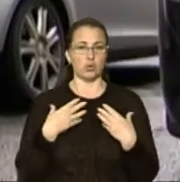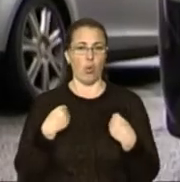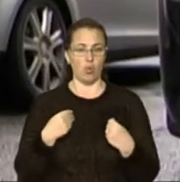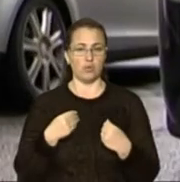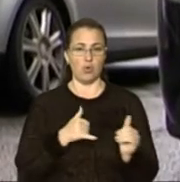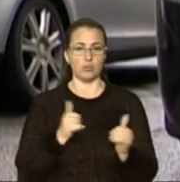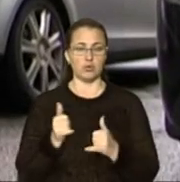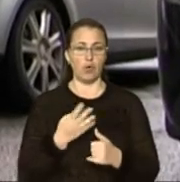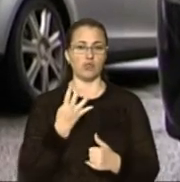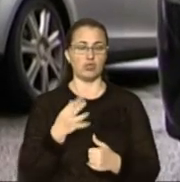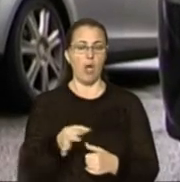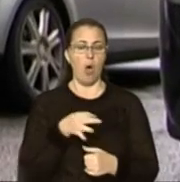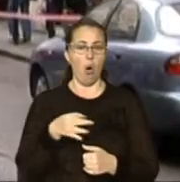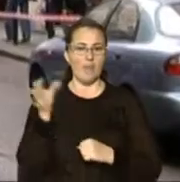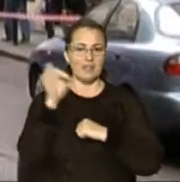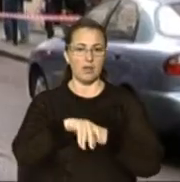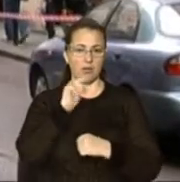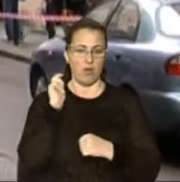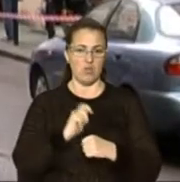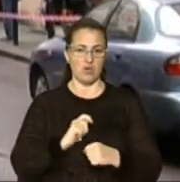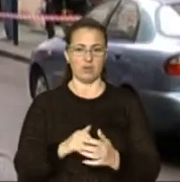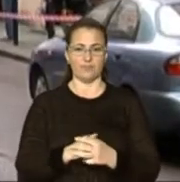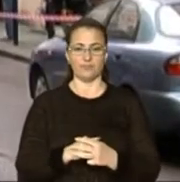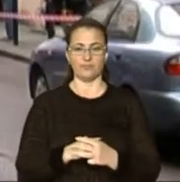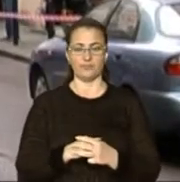обслуговує чотири області Західної України.